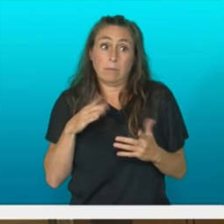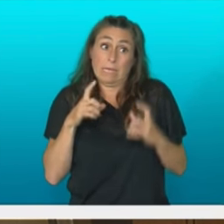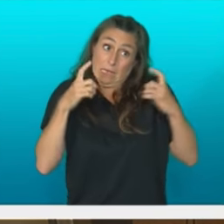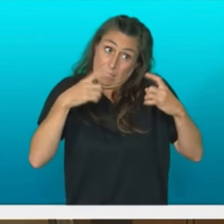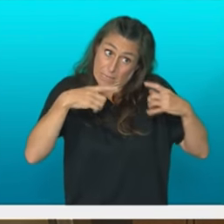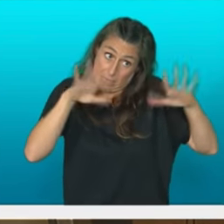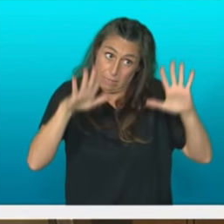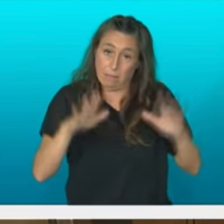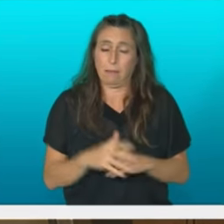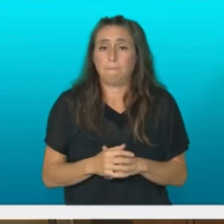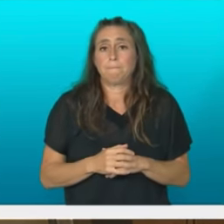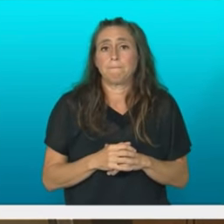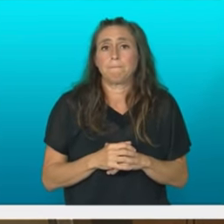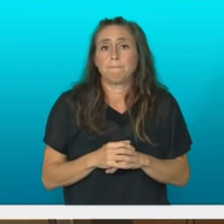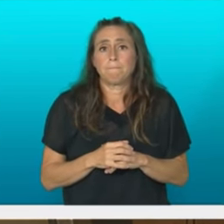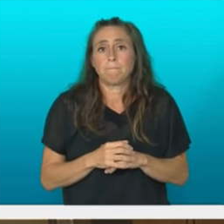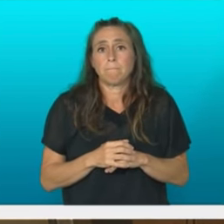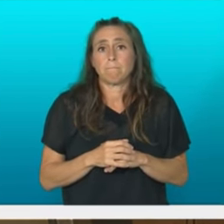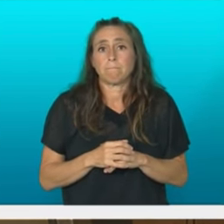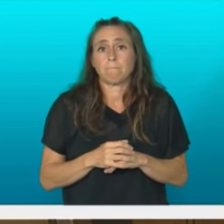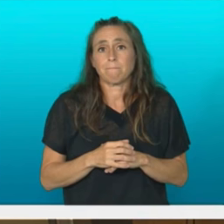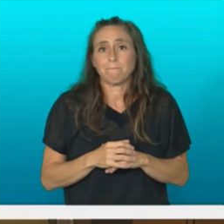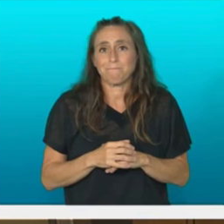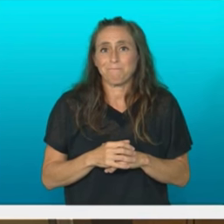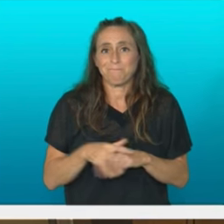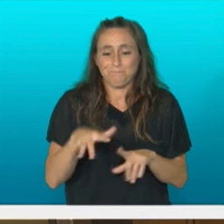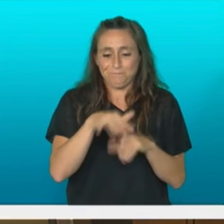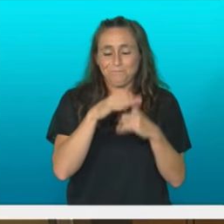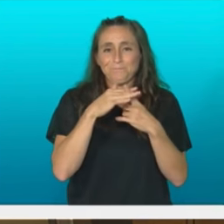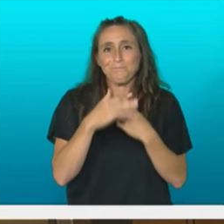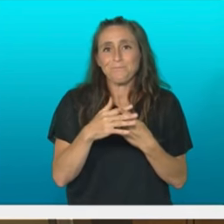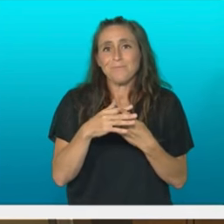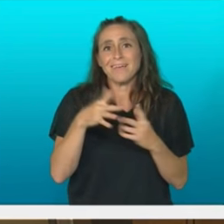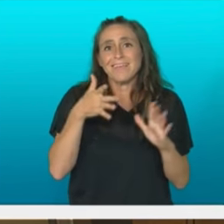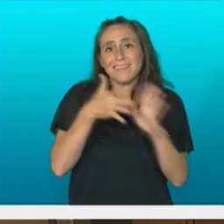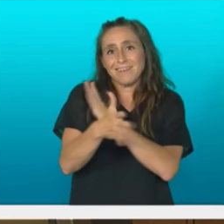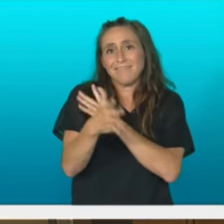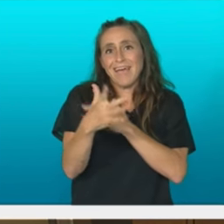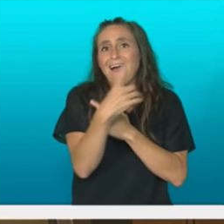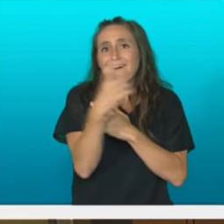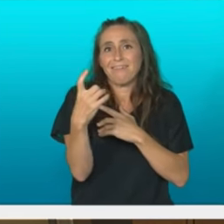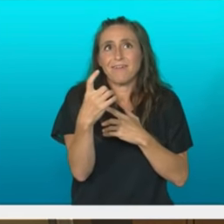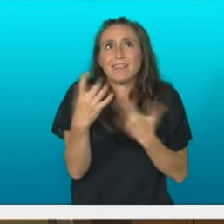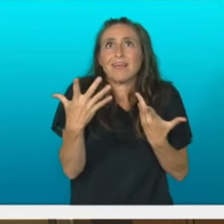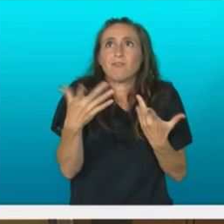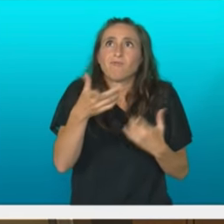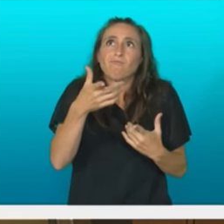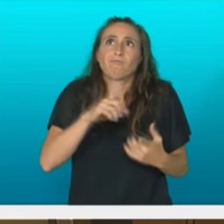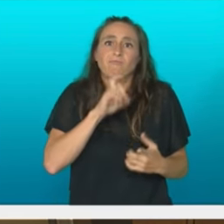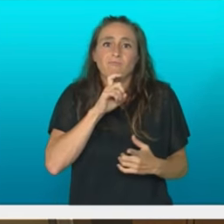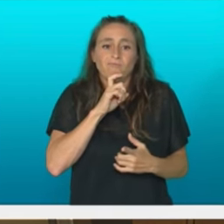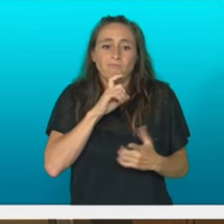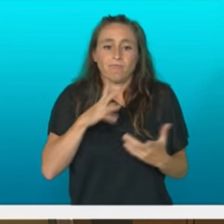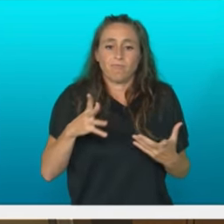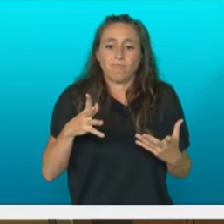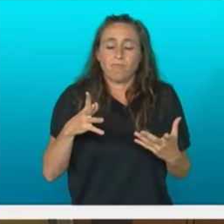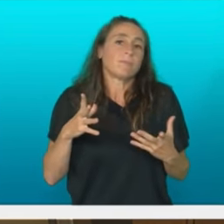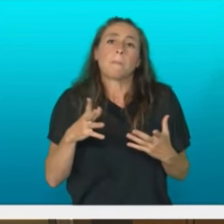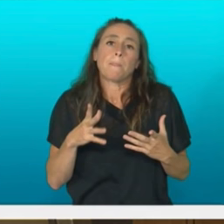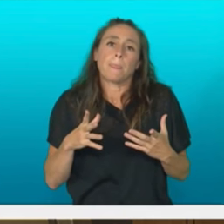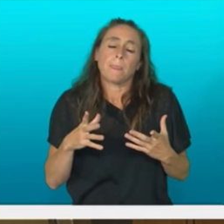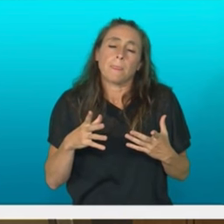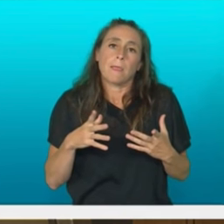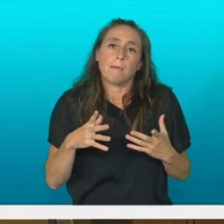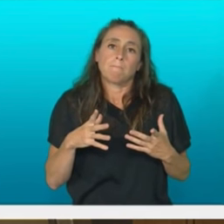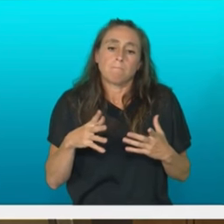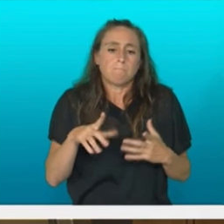Egoerak realitataren gordaintasuna onartzea eskatzen du. Eta erabaki ausartak artzea. Nazioartean, zeinetxean,